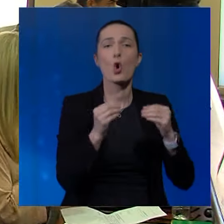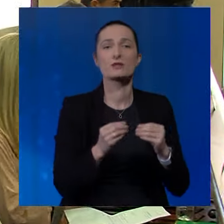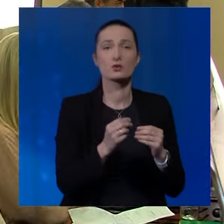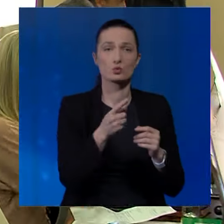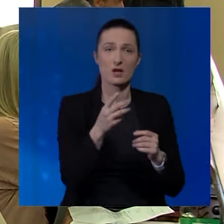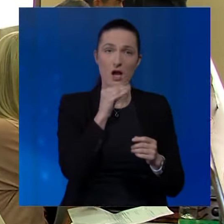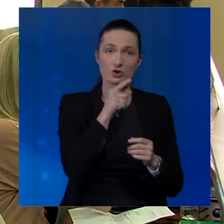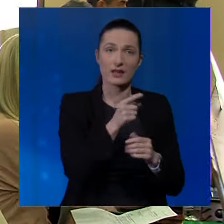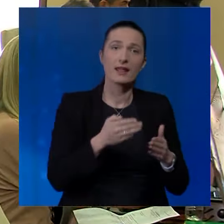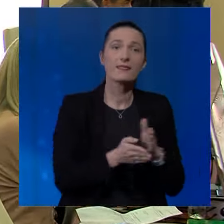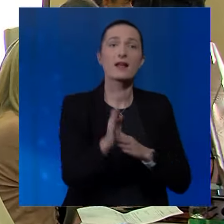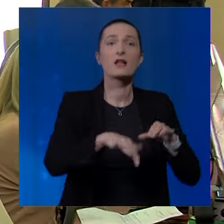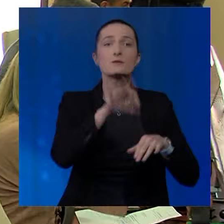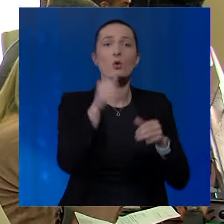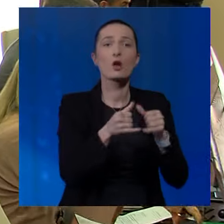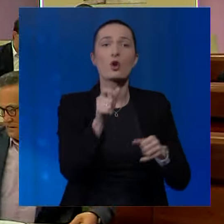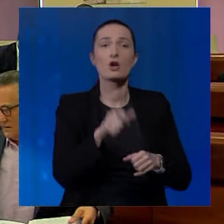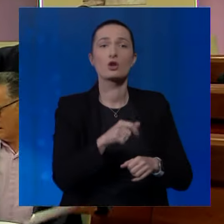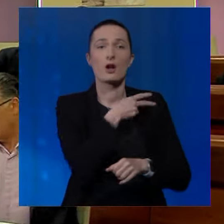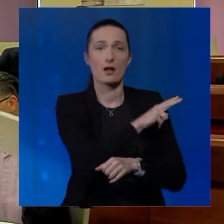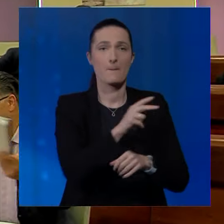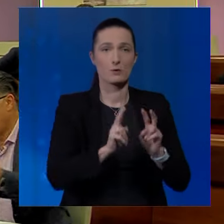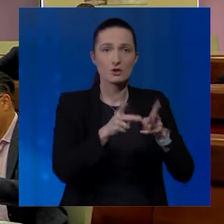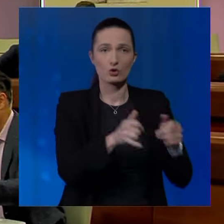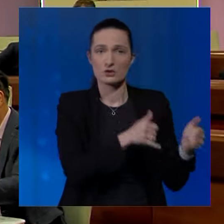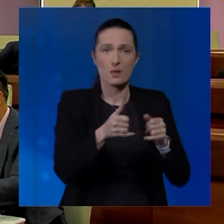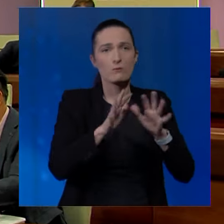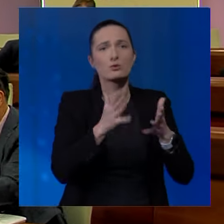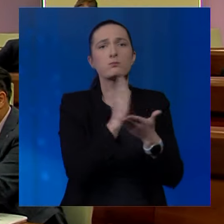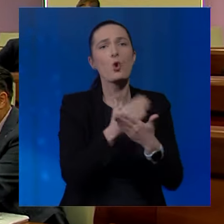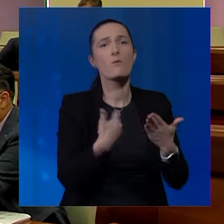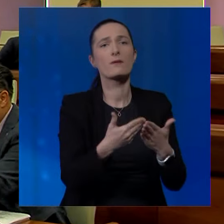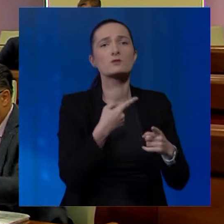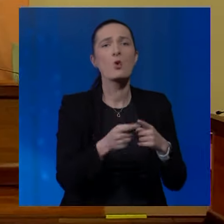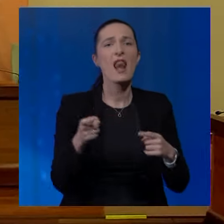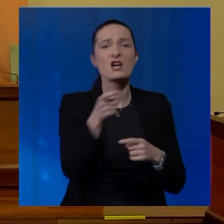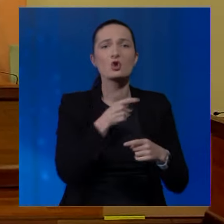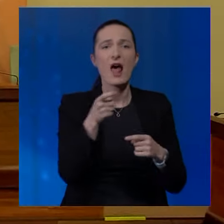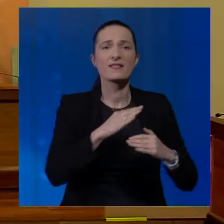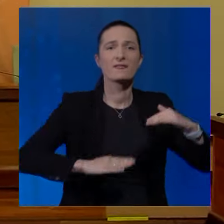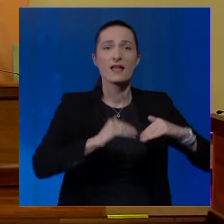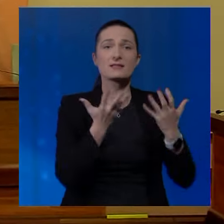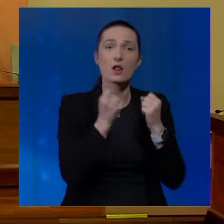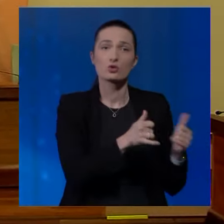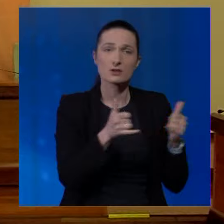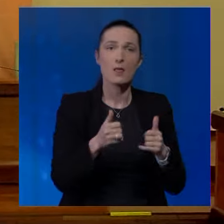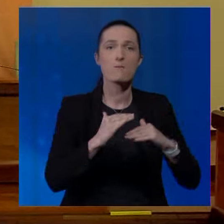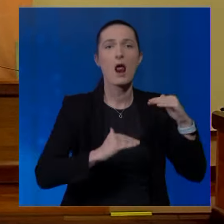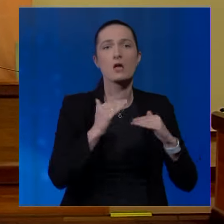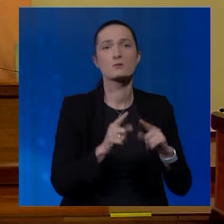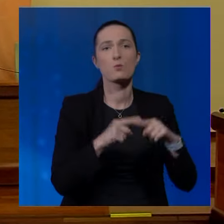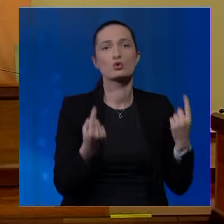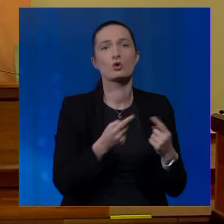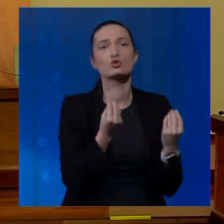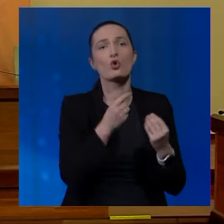Dodaje i da je indirektan izbor gradonačelnika Mostara do sada možda bio i opravdan zbog nacionalnih tenzija, ali da sada već balans postoji, te da se,